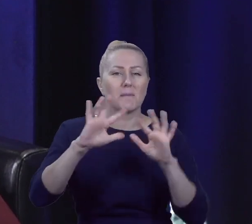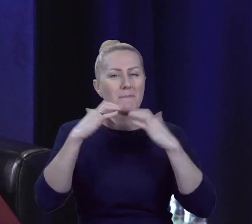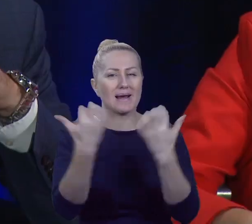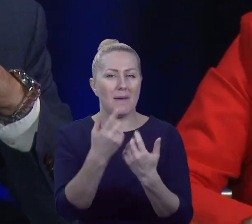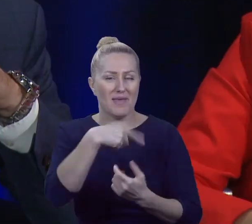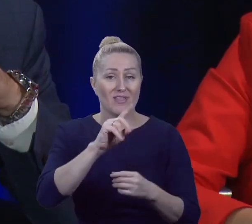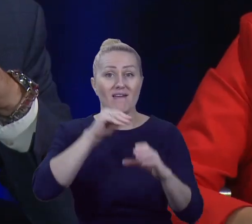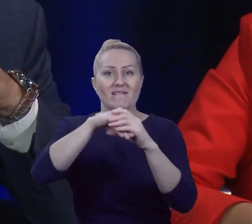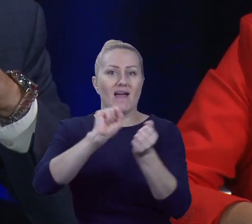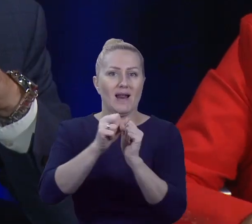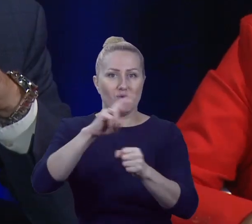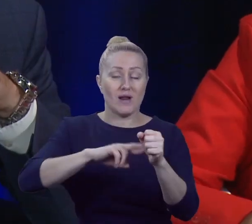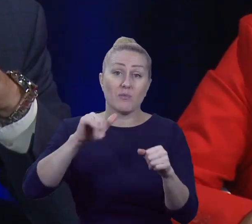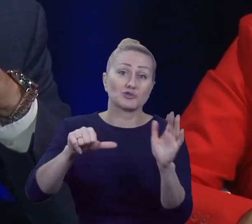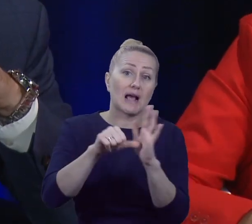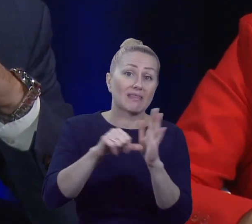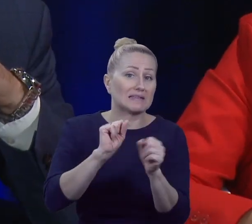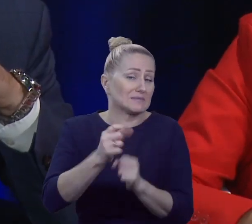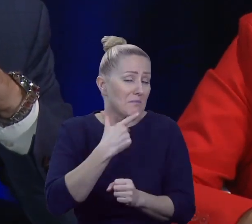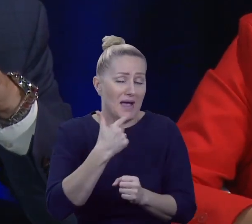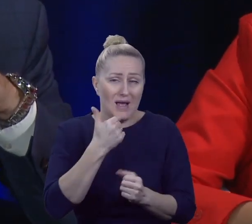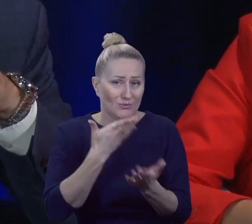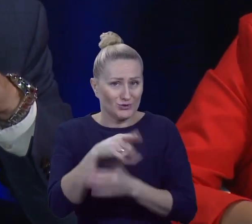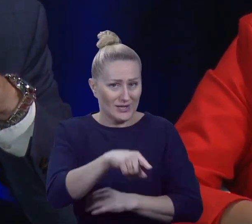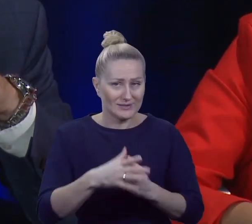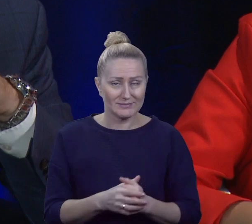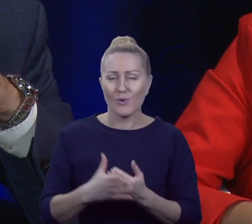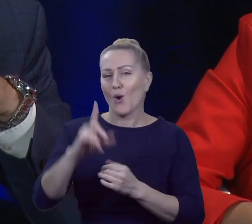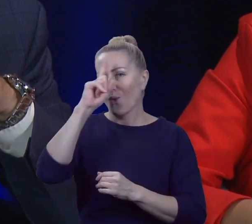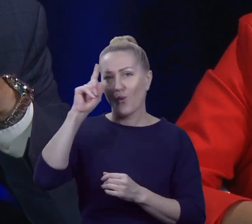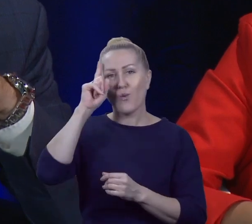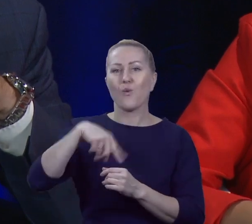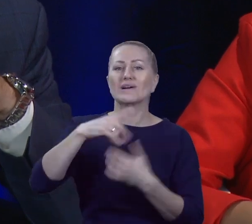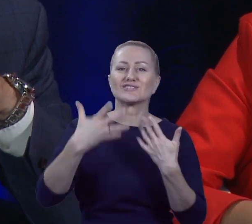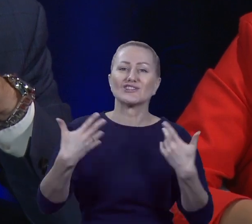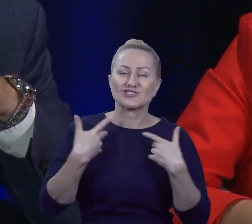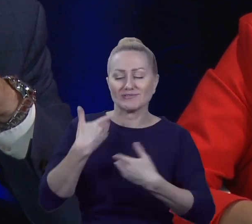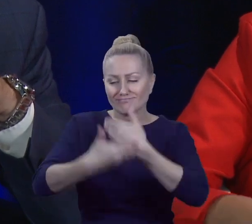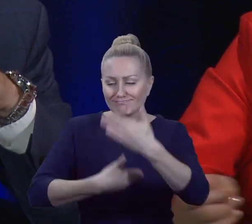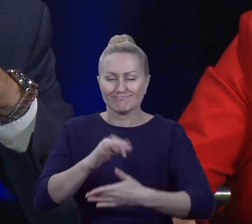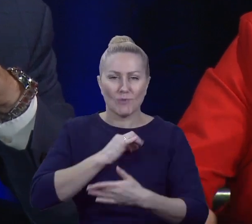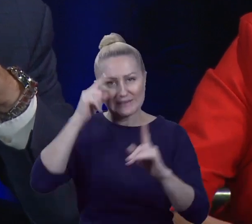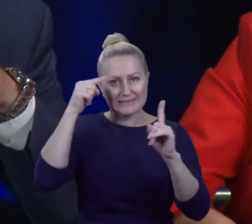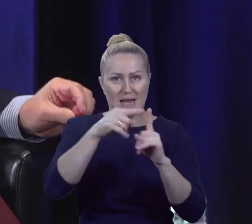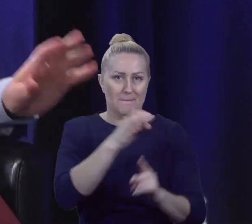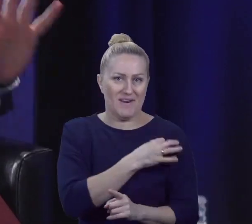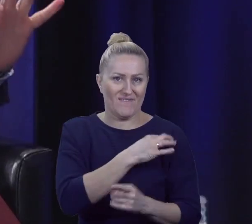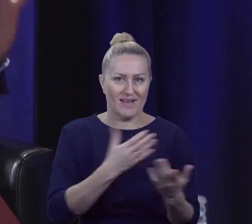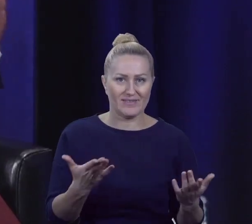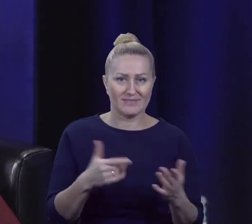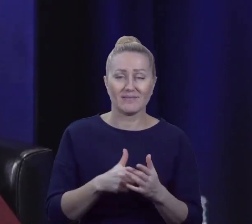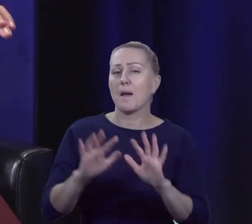czy do rady, bo może tych kandydatów jest zbyt mało przez to. Bo ludzie chcą żyć i realizować swoje prywatne cele. Ale jeżeli mówimy...